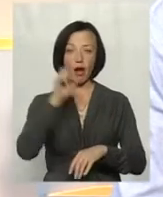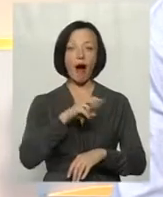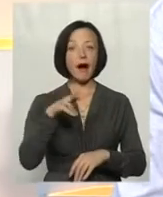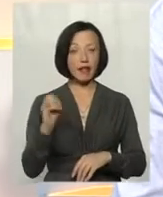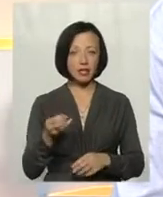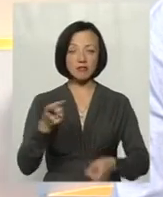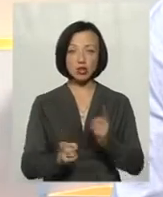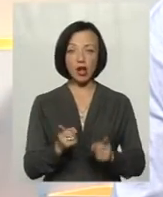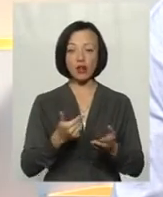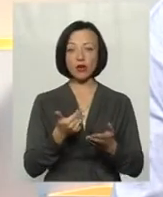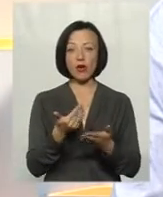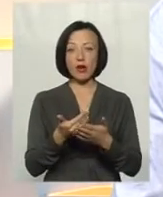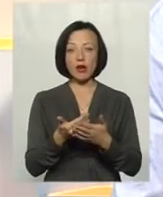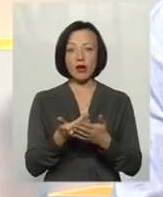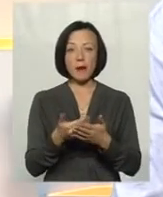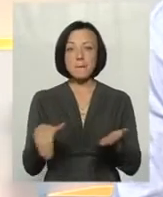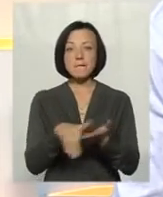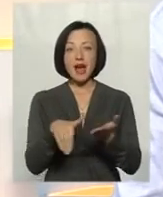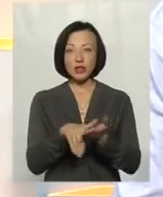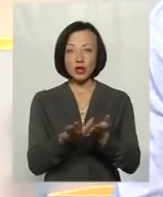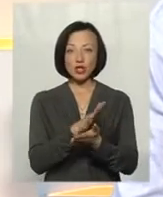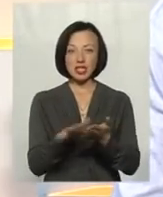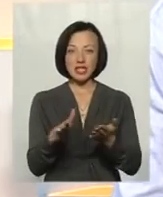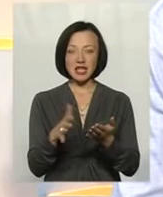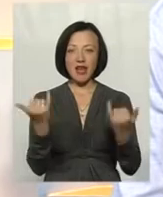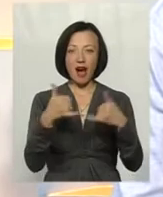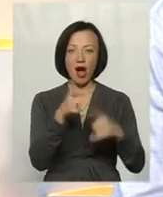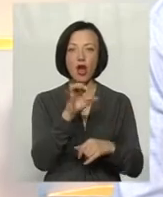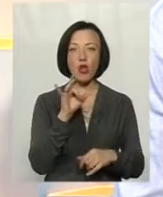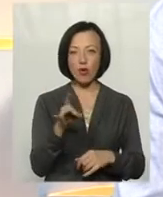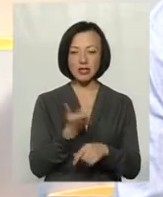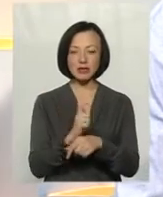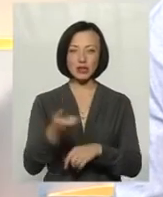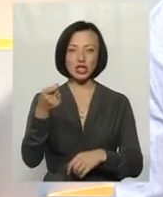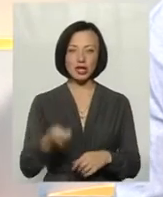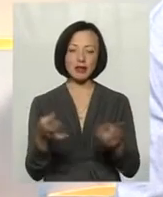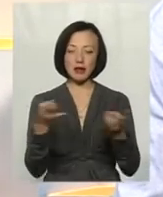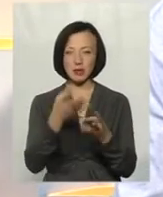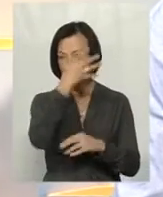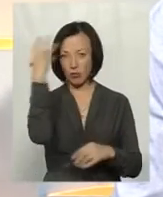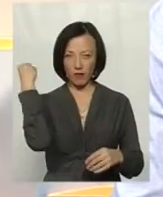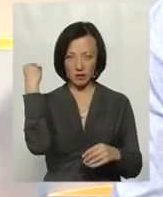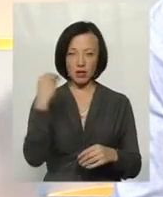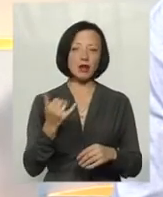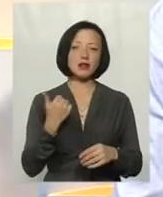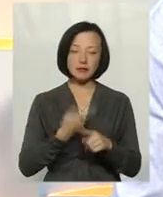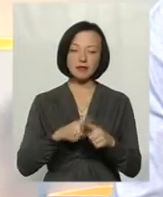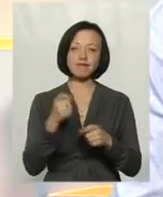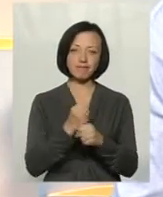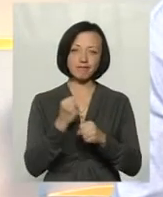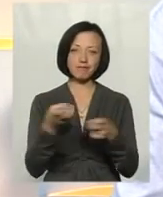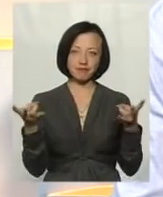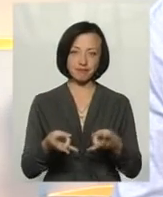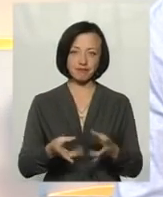звичайно, відходити від методів очищення хлором і так далі, самі дешеві, треба відходити. Нам ще до цього працювати і